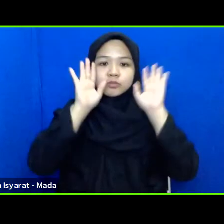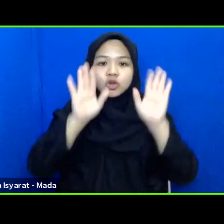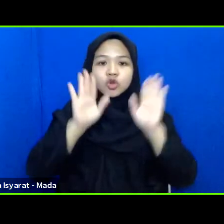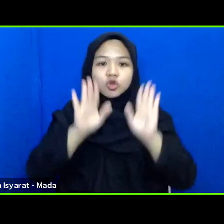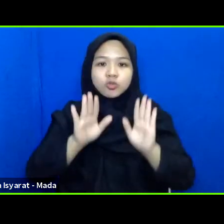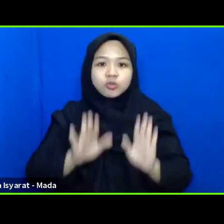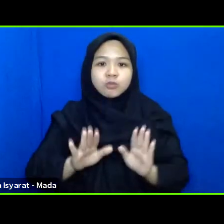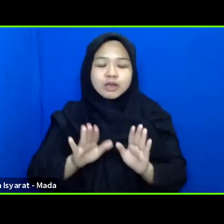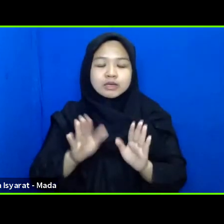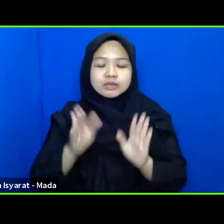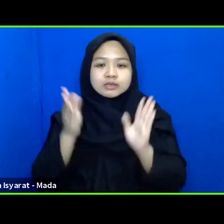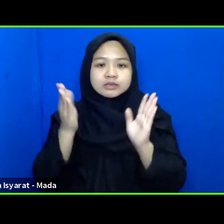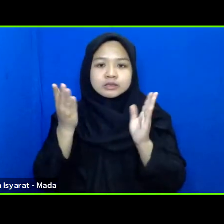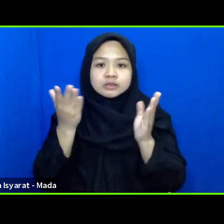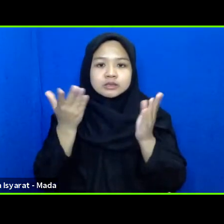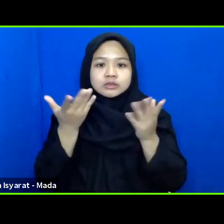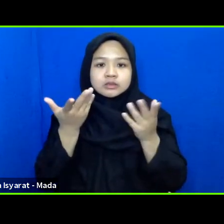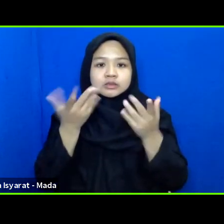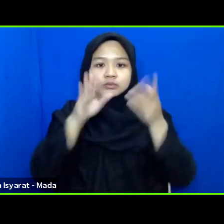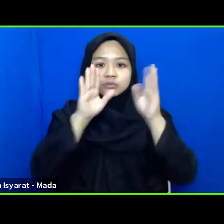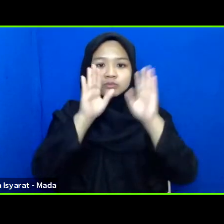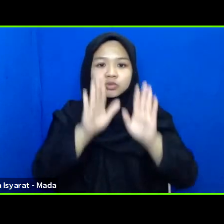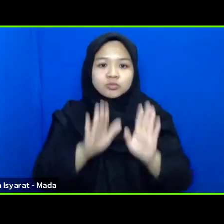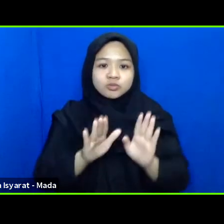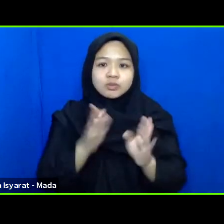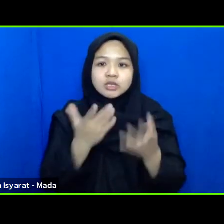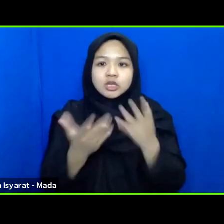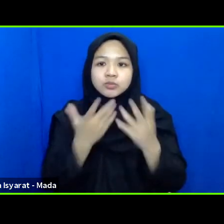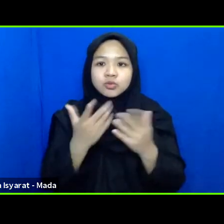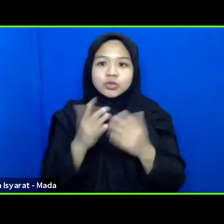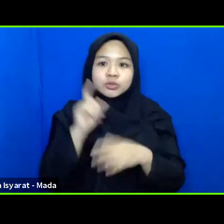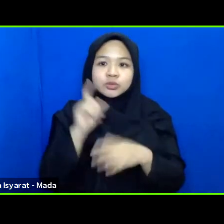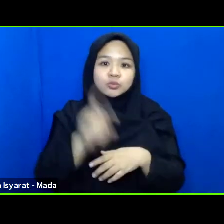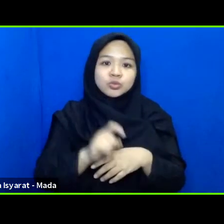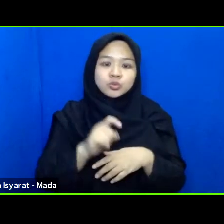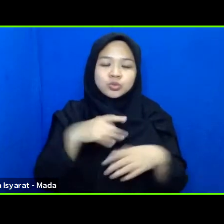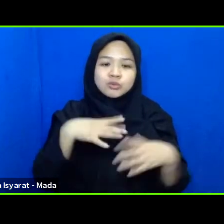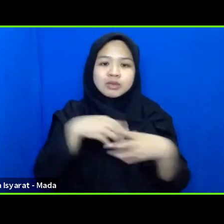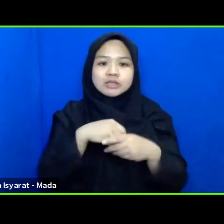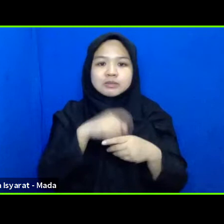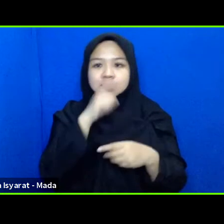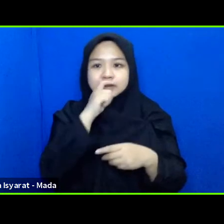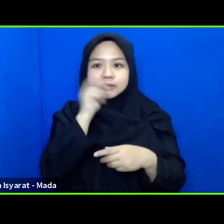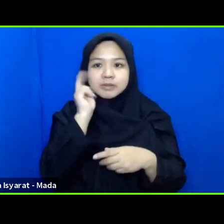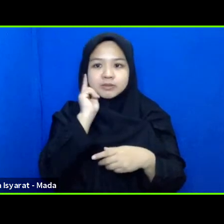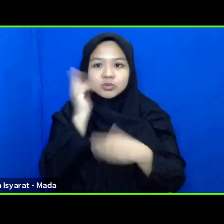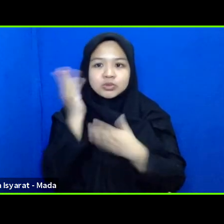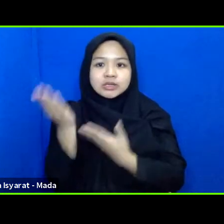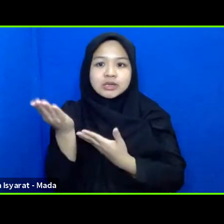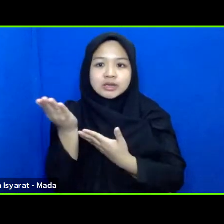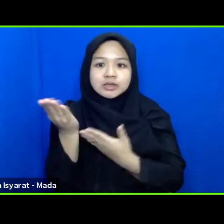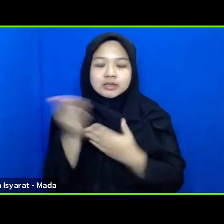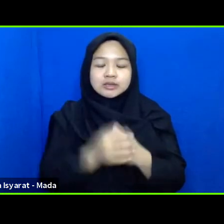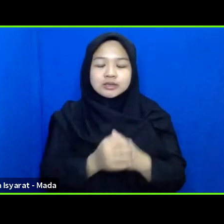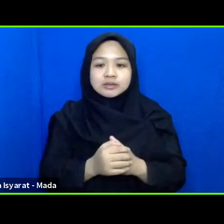Sesuatu Yang Sekiranya Membutuhkan Partisipasi Dari Bapak Ibu Silahkan